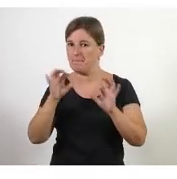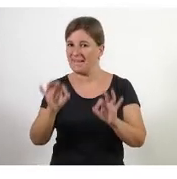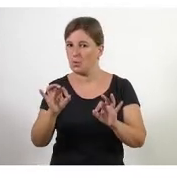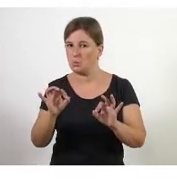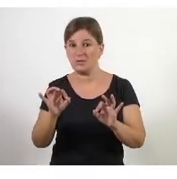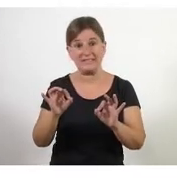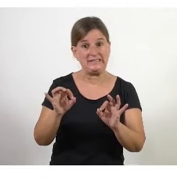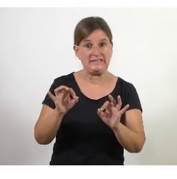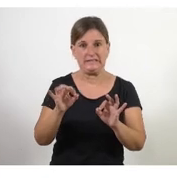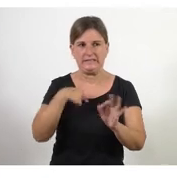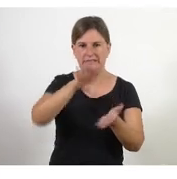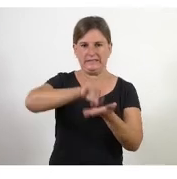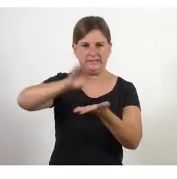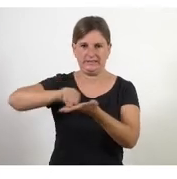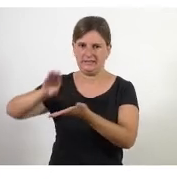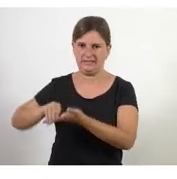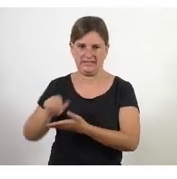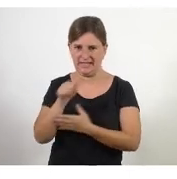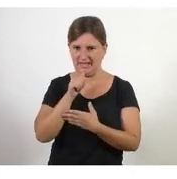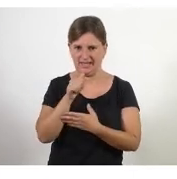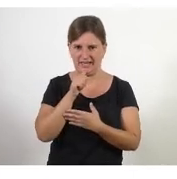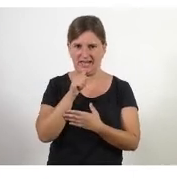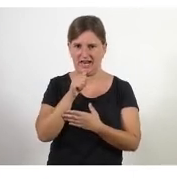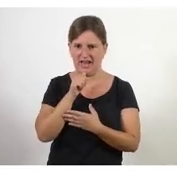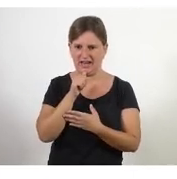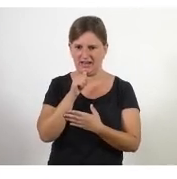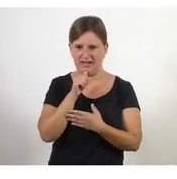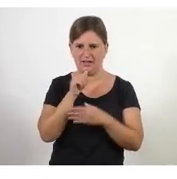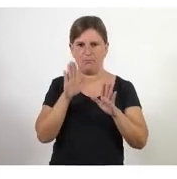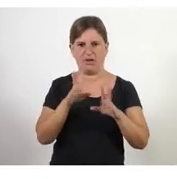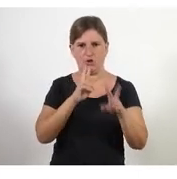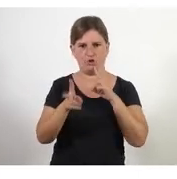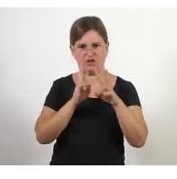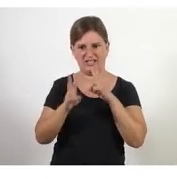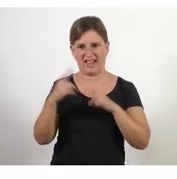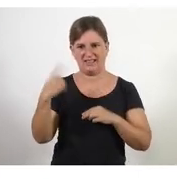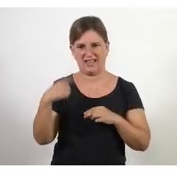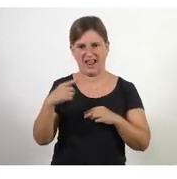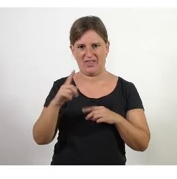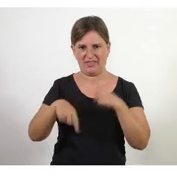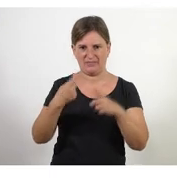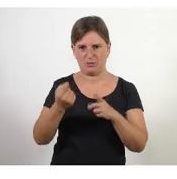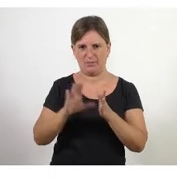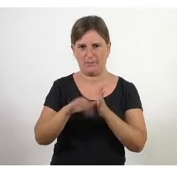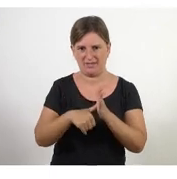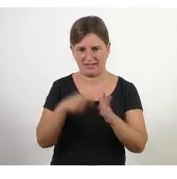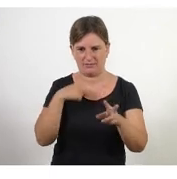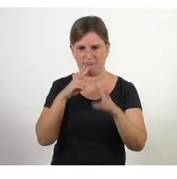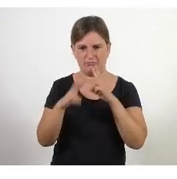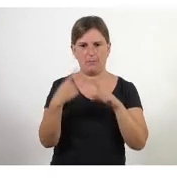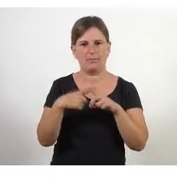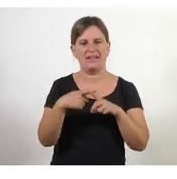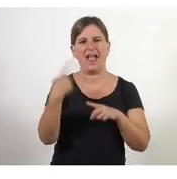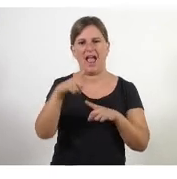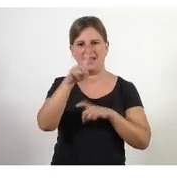no he pogut recollir encara algunes de les respostes però tenim el xat si vols una mica més endavant comentem perquè ja tenim alguna pregunta